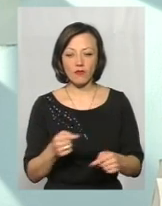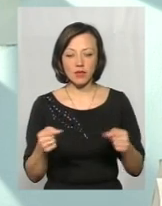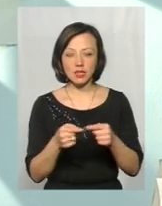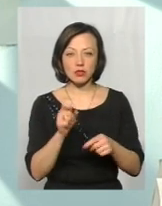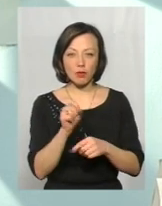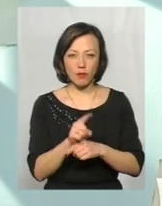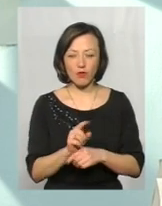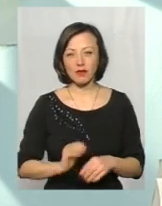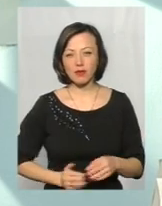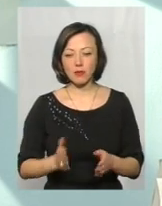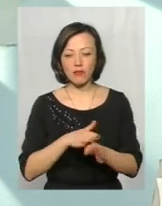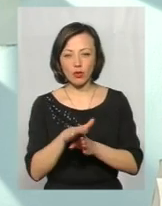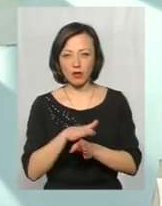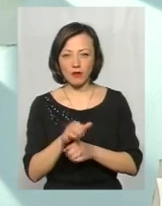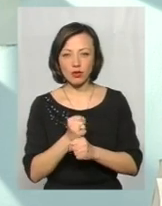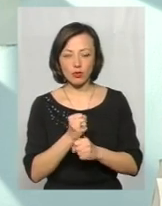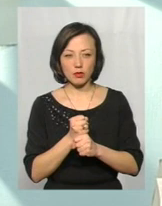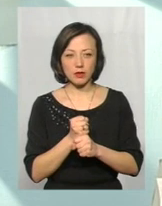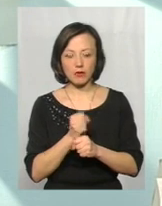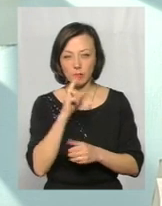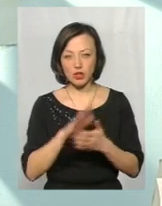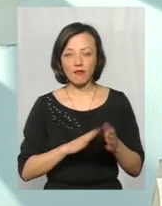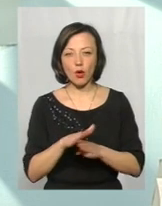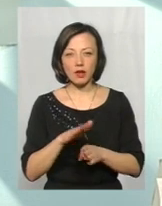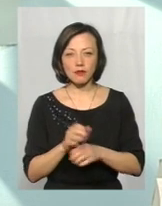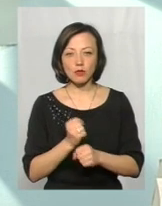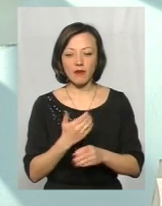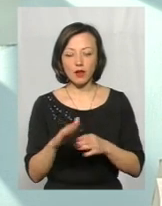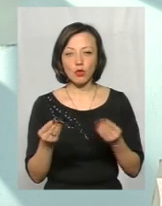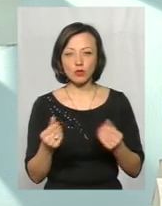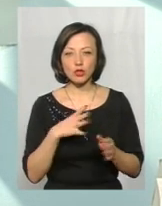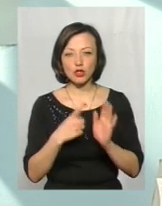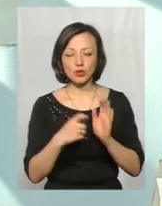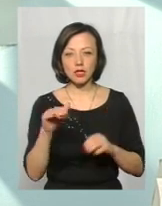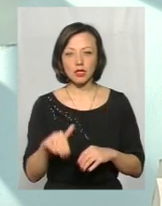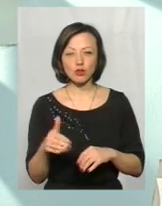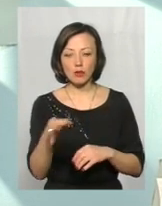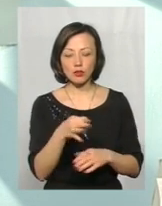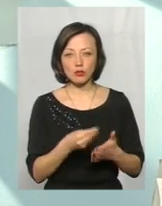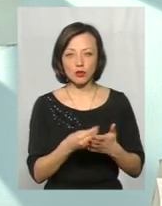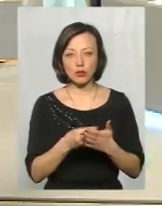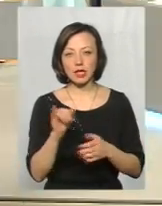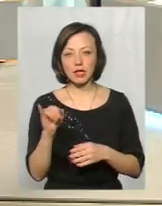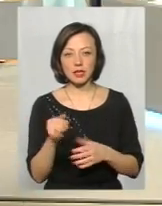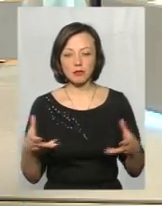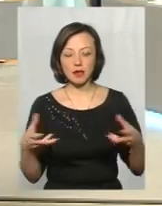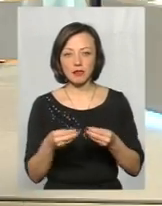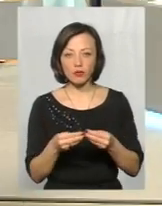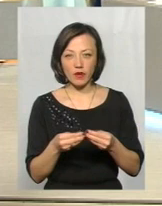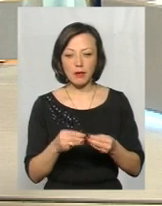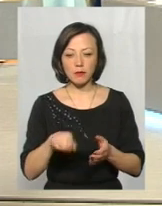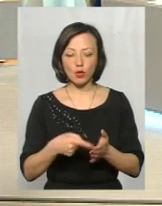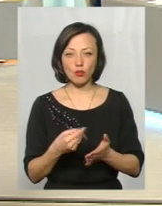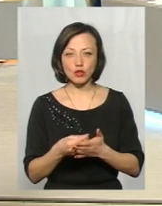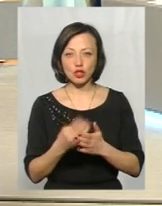замовника, виконавця робіт, і виділені кошти були 600 тисяч з обласного бюджету і було співфінансування із